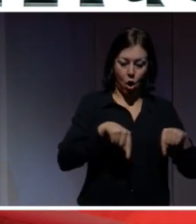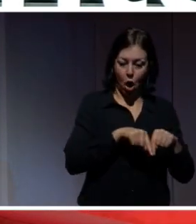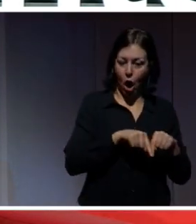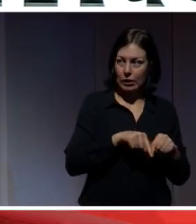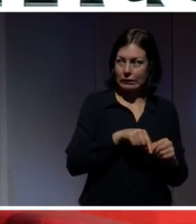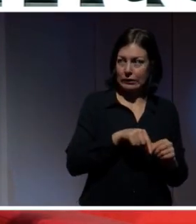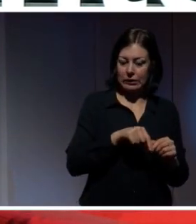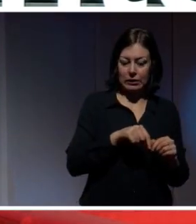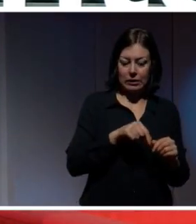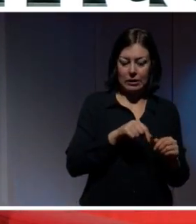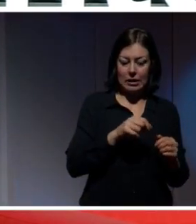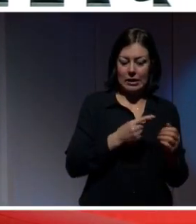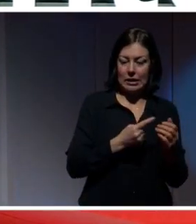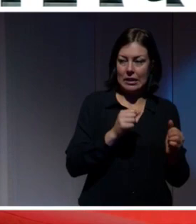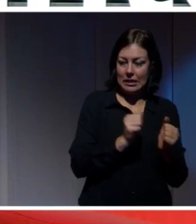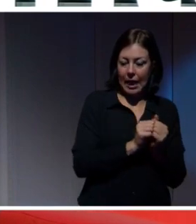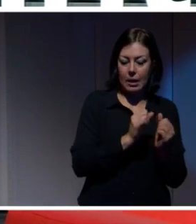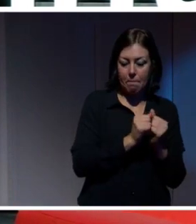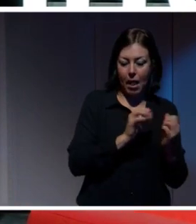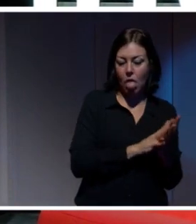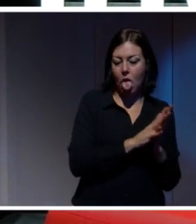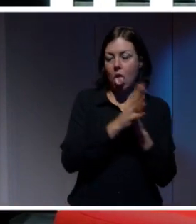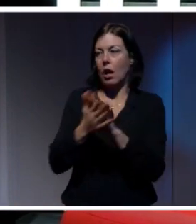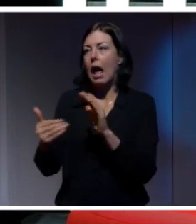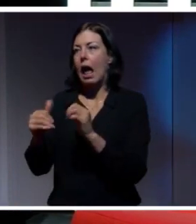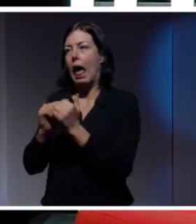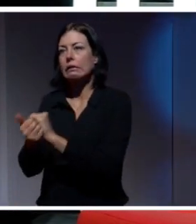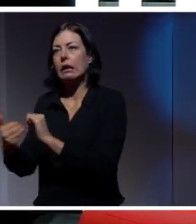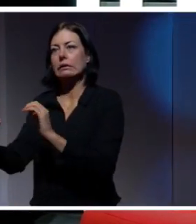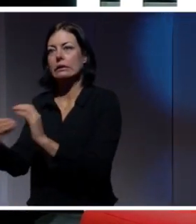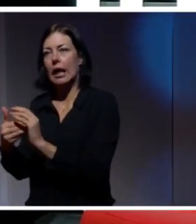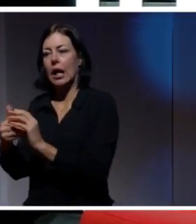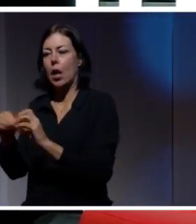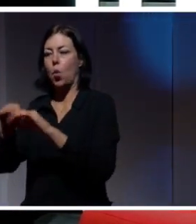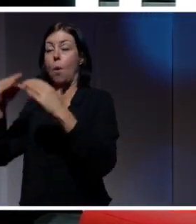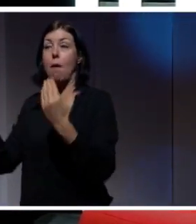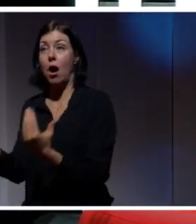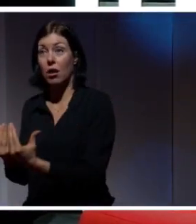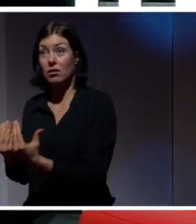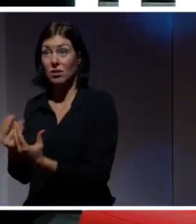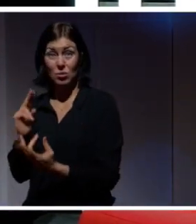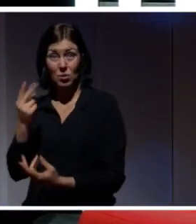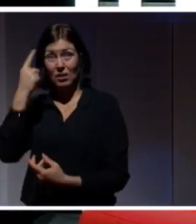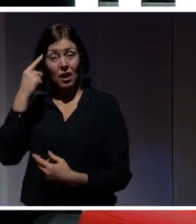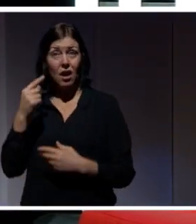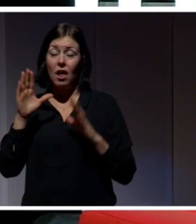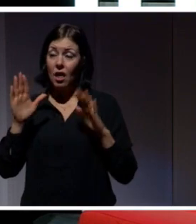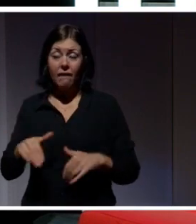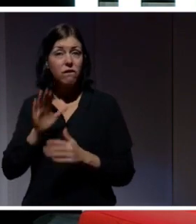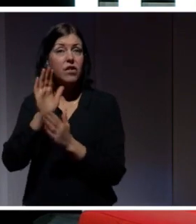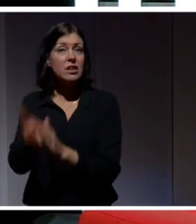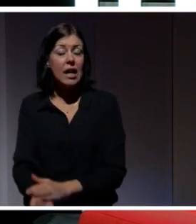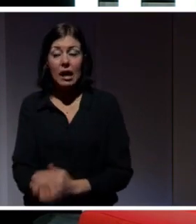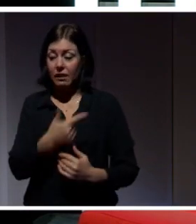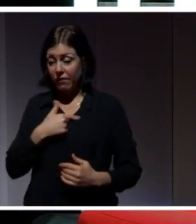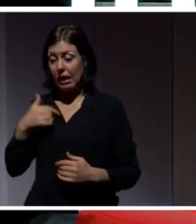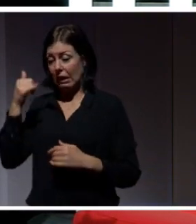ett globalt kontext. Och här kan man nu tänka sig att det här är helt kört nu. Nu har vi landat i en